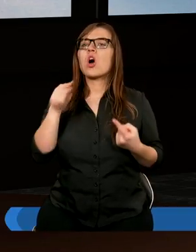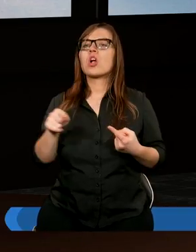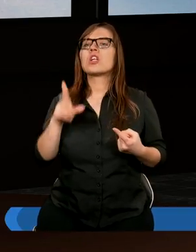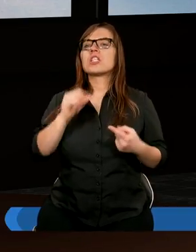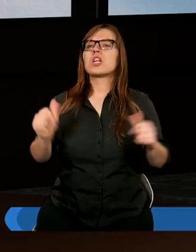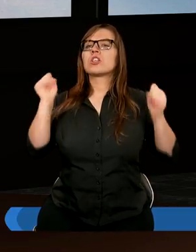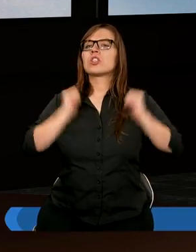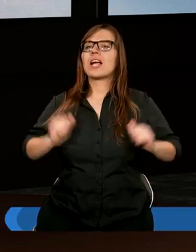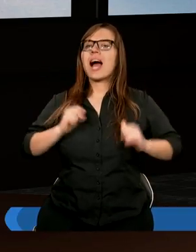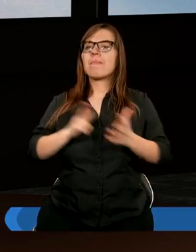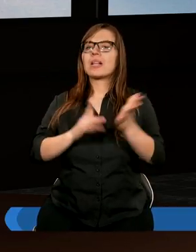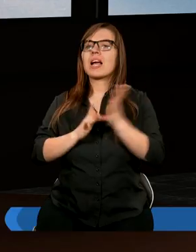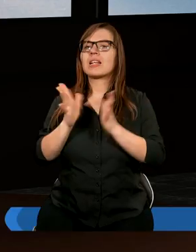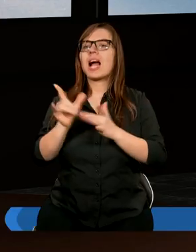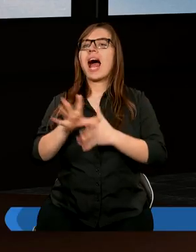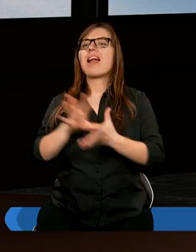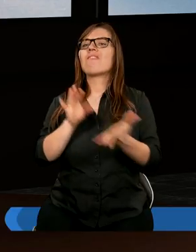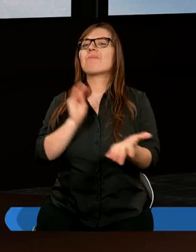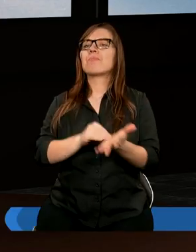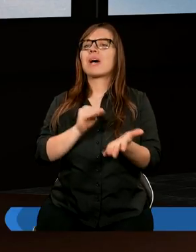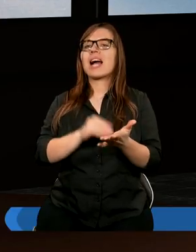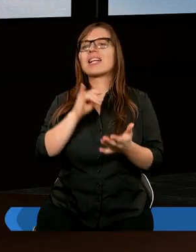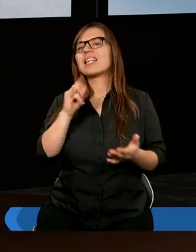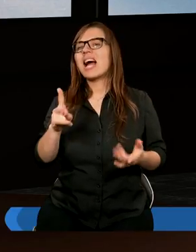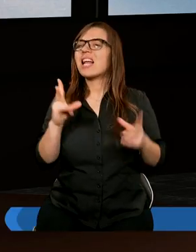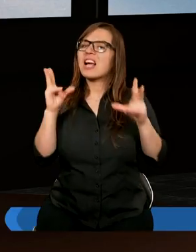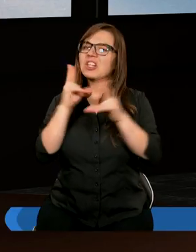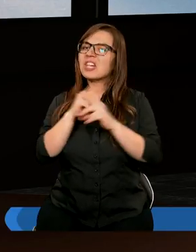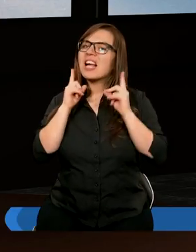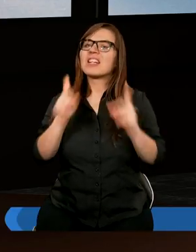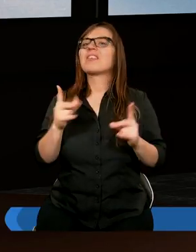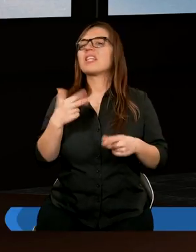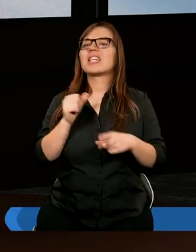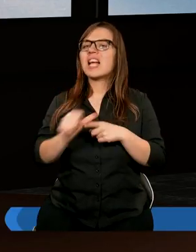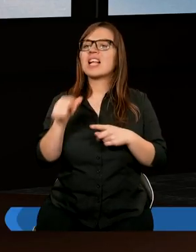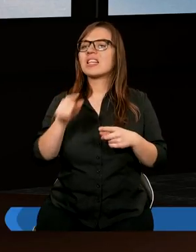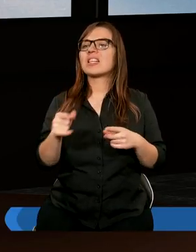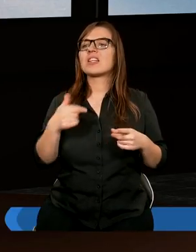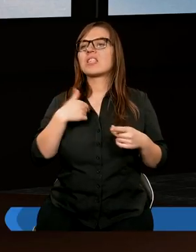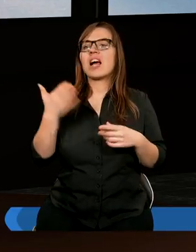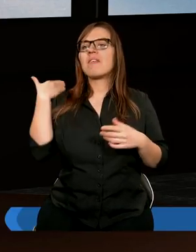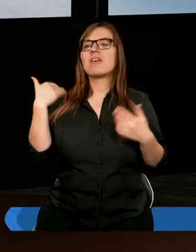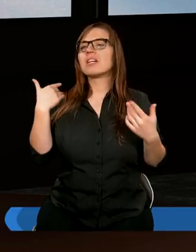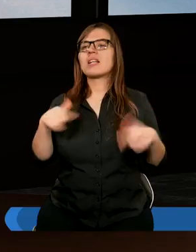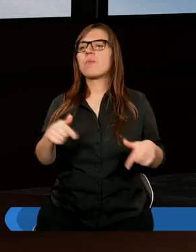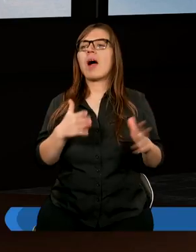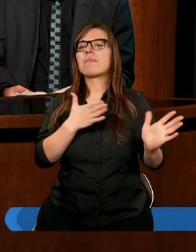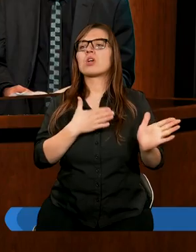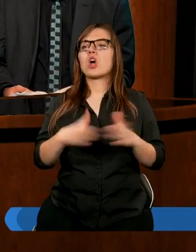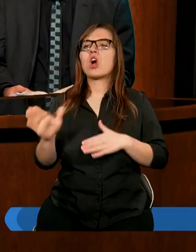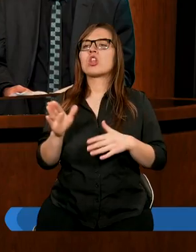tym, że czekamy na Jezusa, ale w praktyce jednak w rzeczywistości nie jesteśmy, przynajmniej ja nie byłam wtedy gotowa.